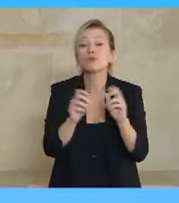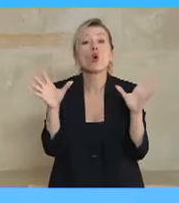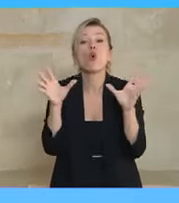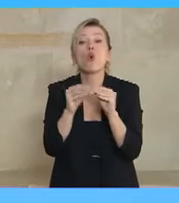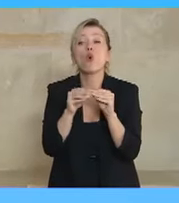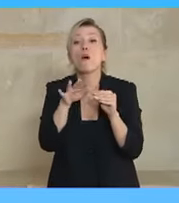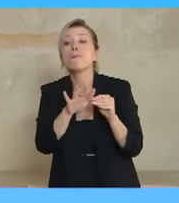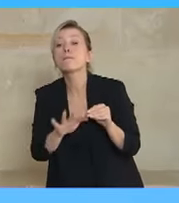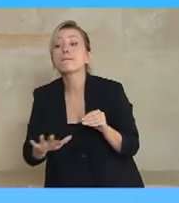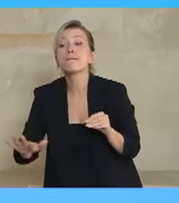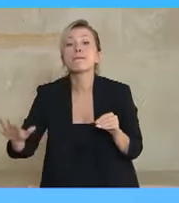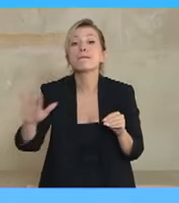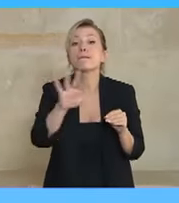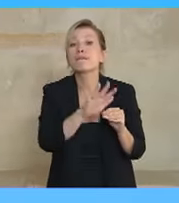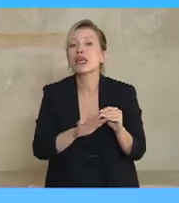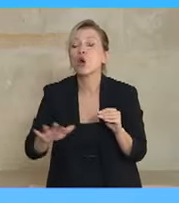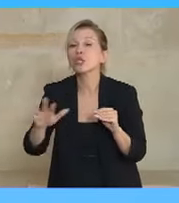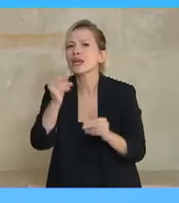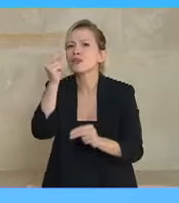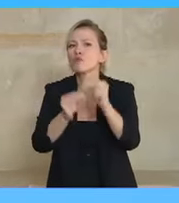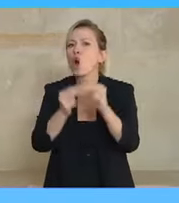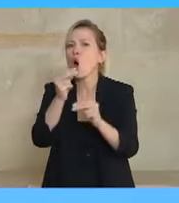υπάρχει έντονο πρόγραμμα στέγης.